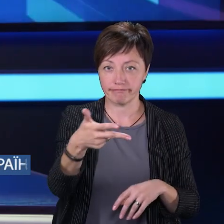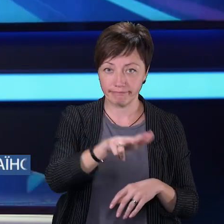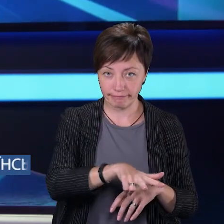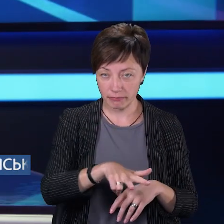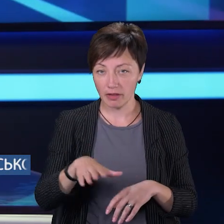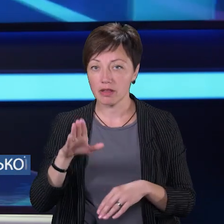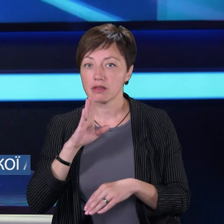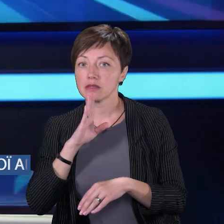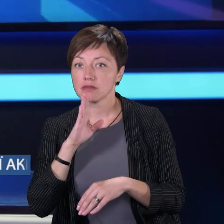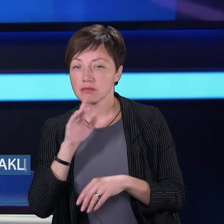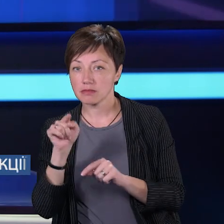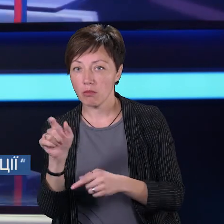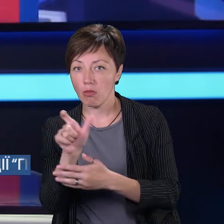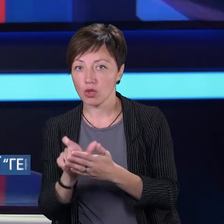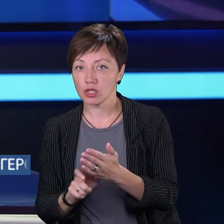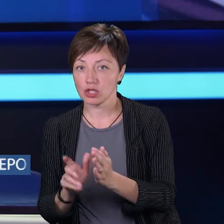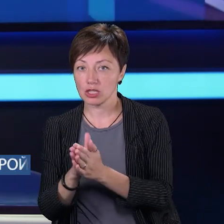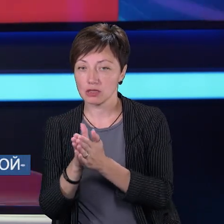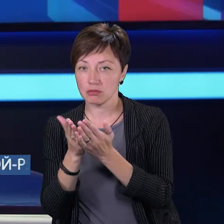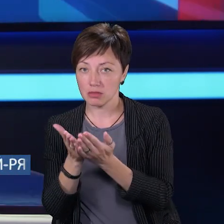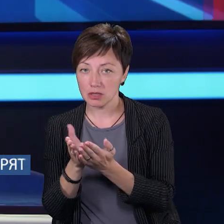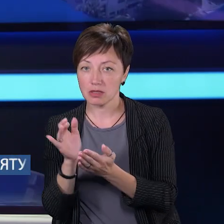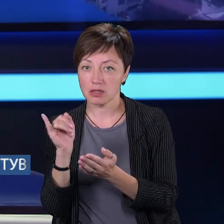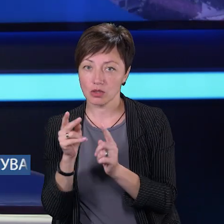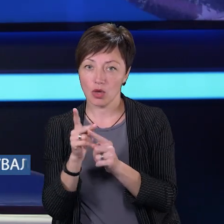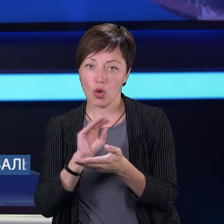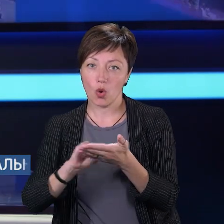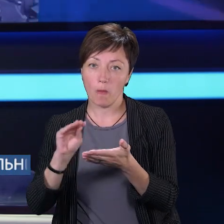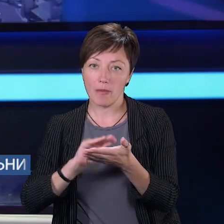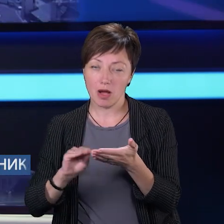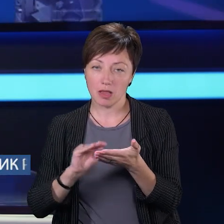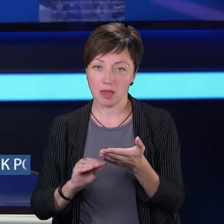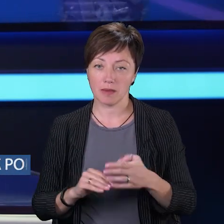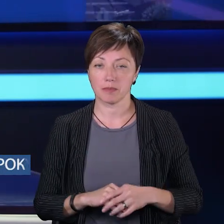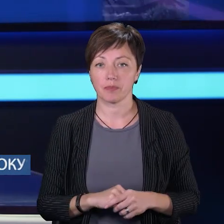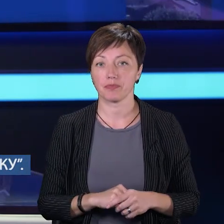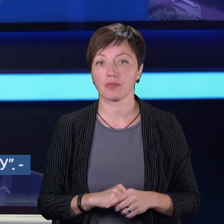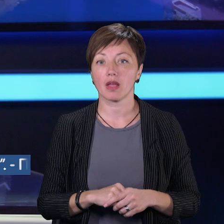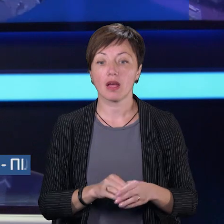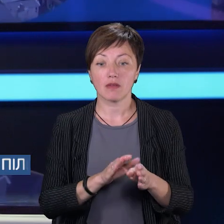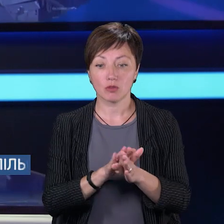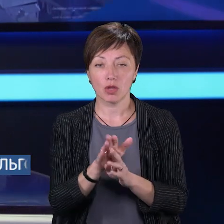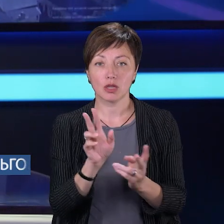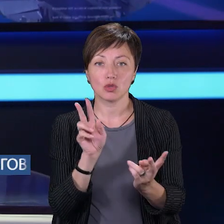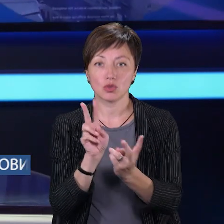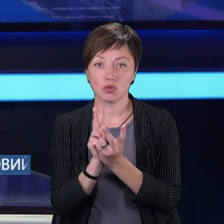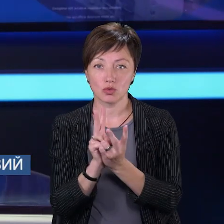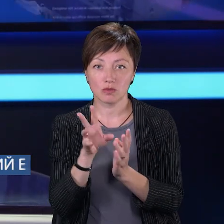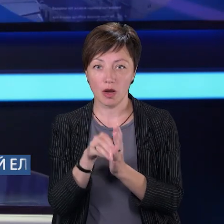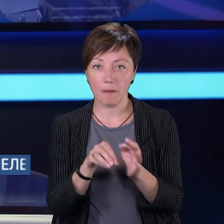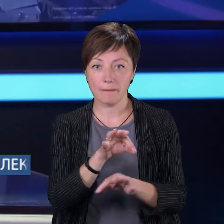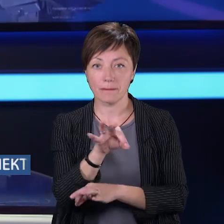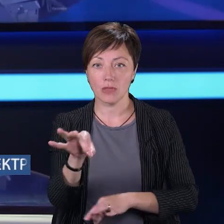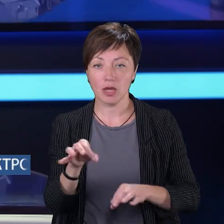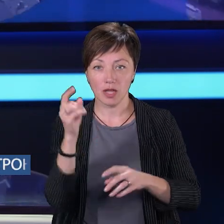А в Надії Гуменюк – поетична збірка «Ворожіння на Маліві» та роман «Твоя навіки». Відбулася зустріч у рамках проєкту